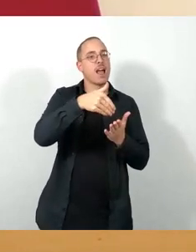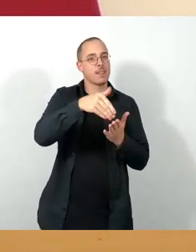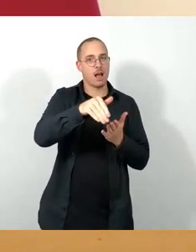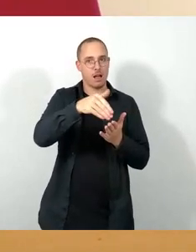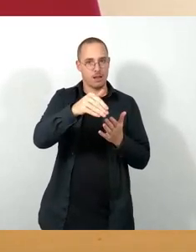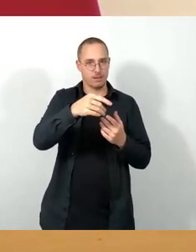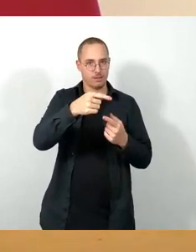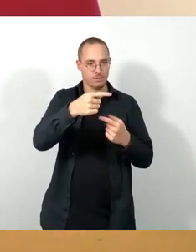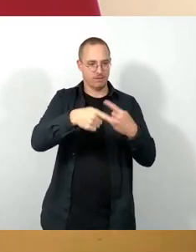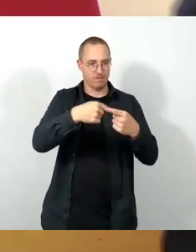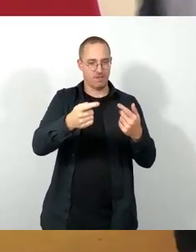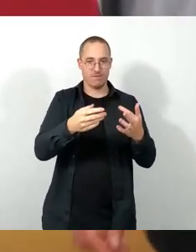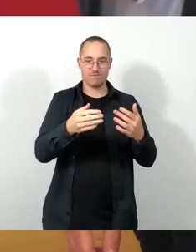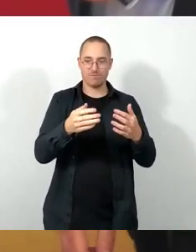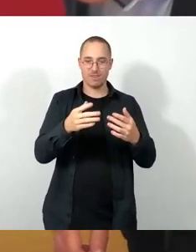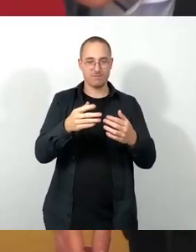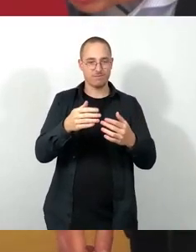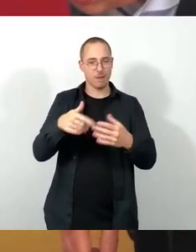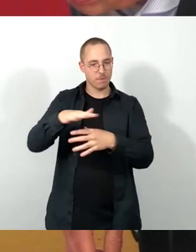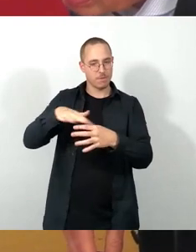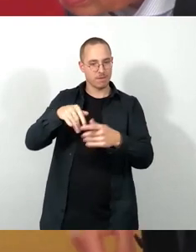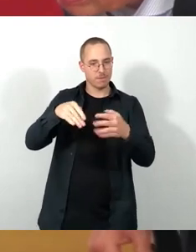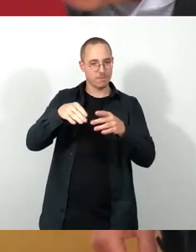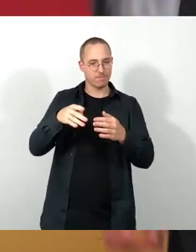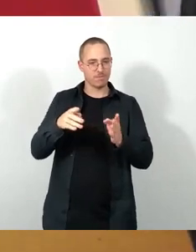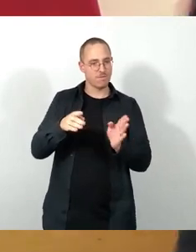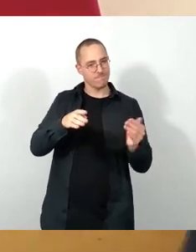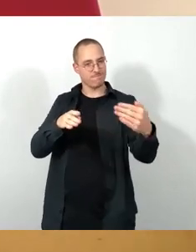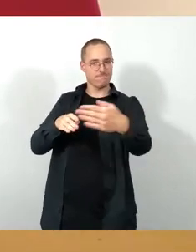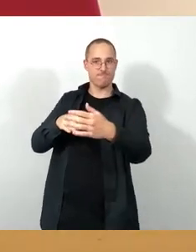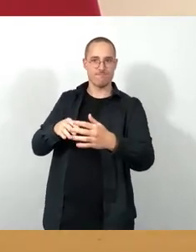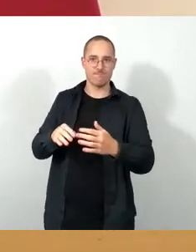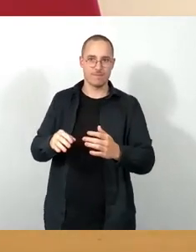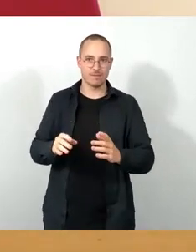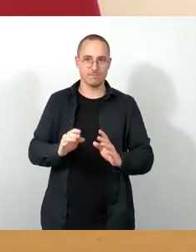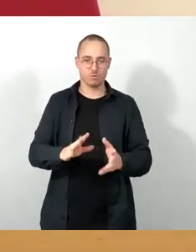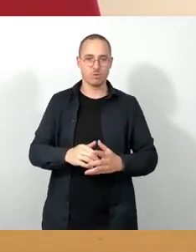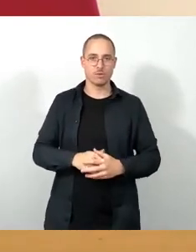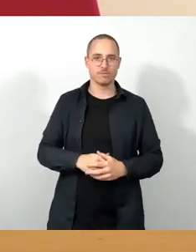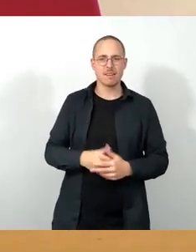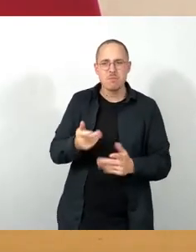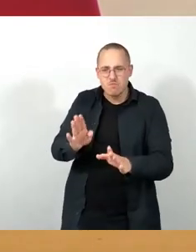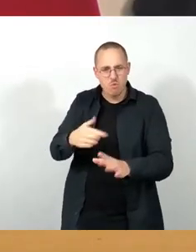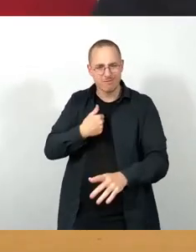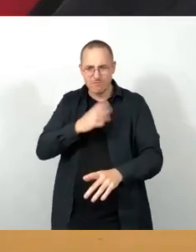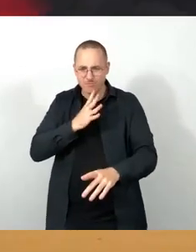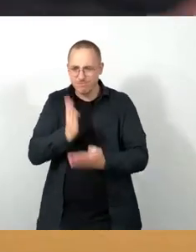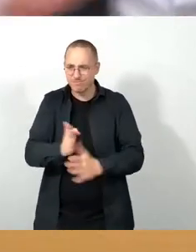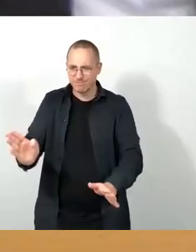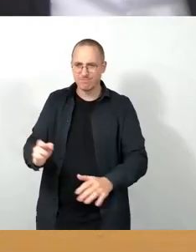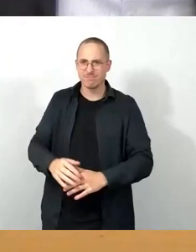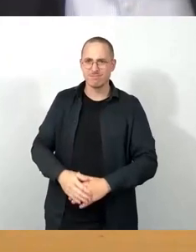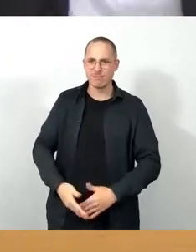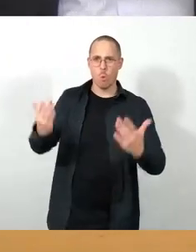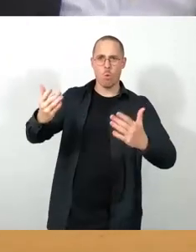abweichenden, warten Sie, nein, hört doch mal auf, jetzt lasst mich Ausredner. Können wir wohl nicht wahr sein.